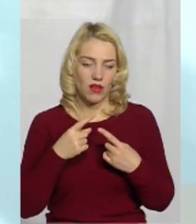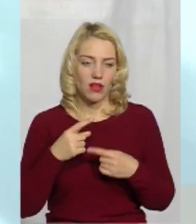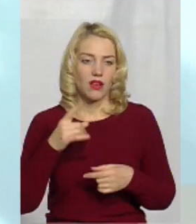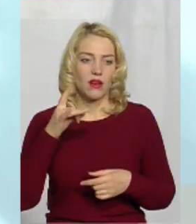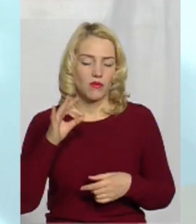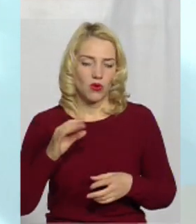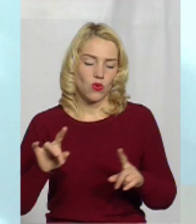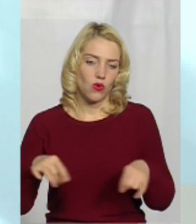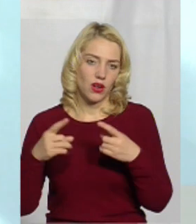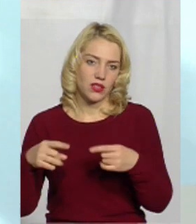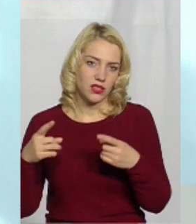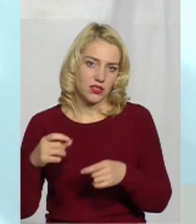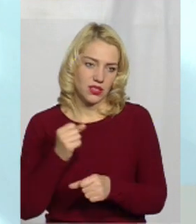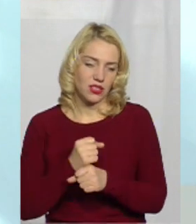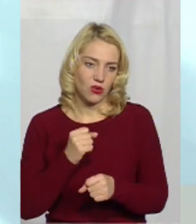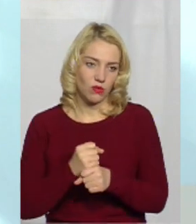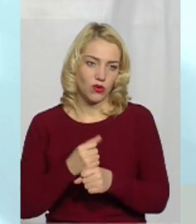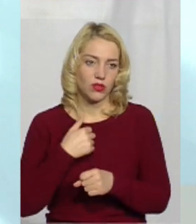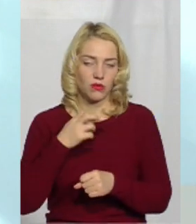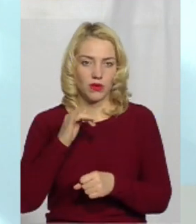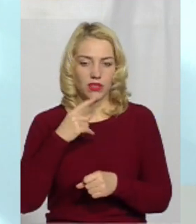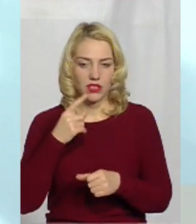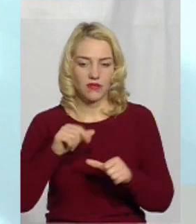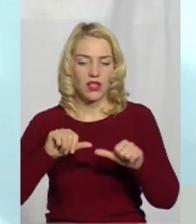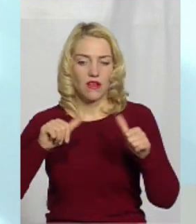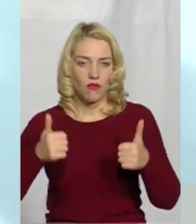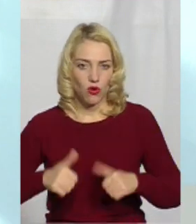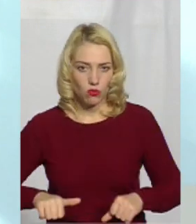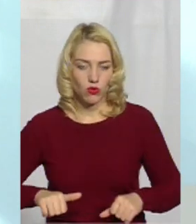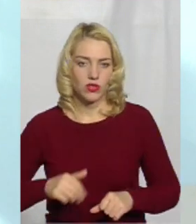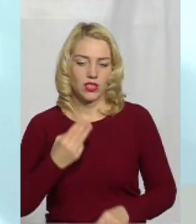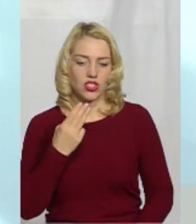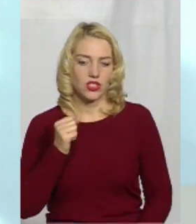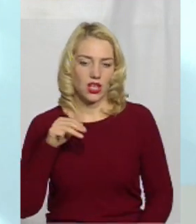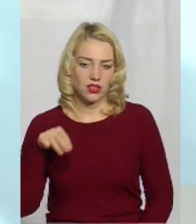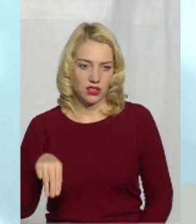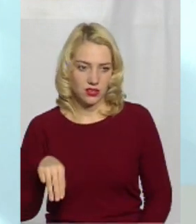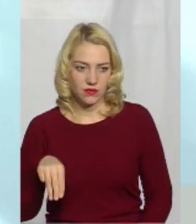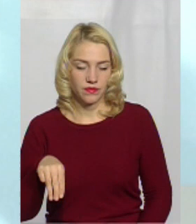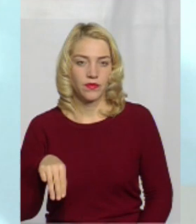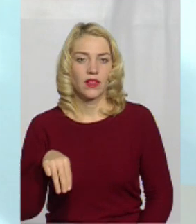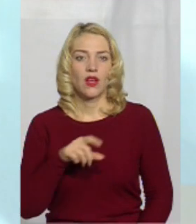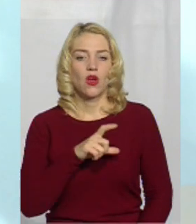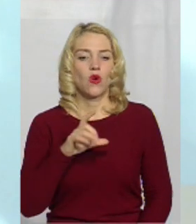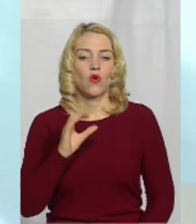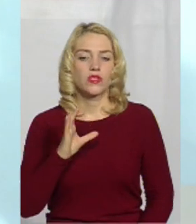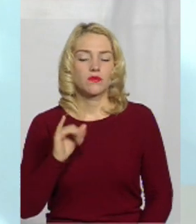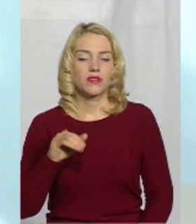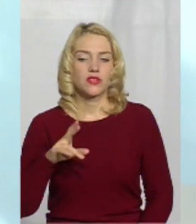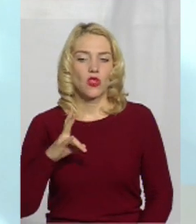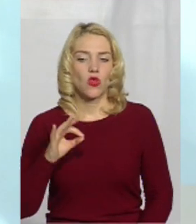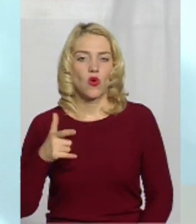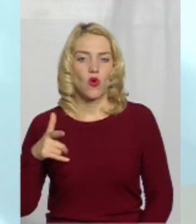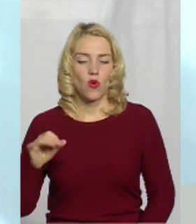організаційні роботи. Я вже казав, формується штат хосписного відділення,